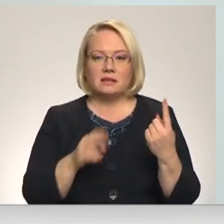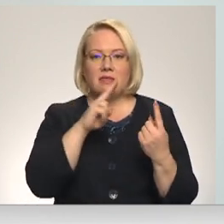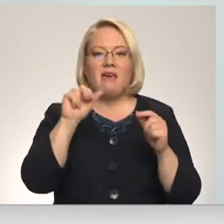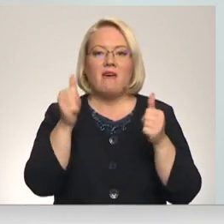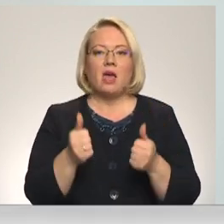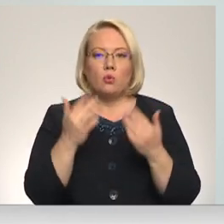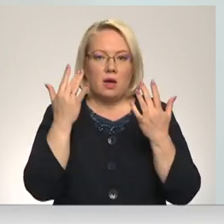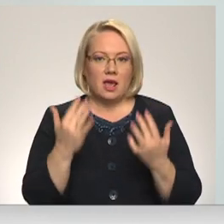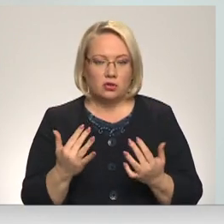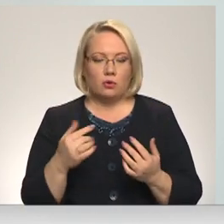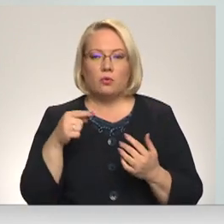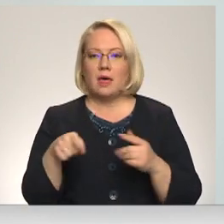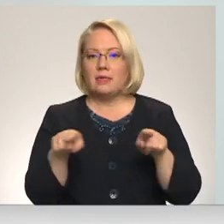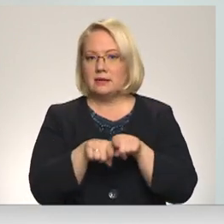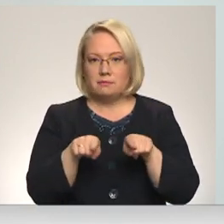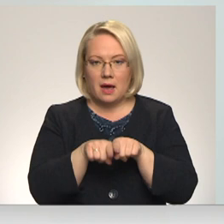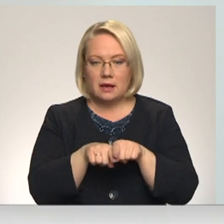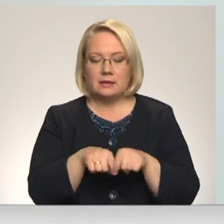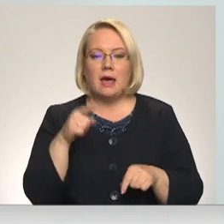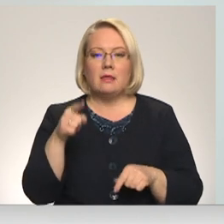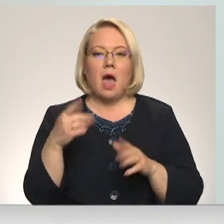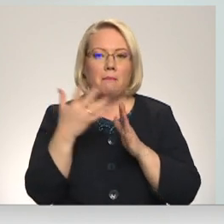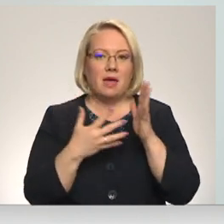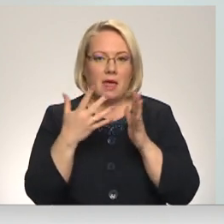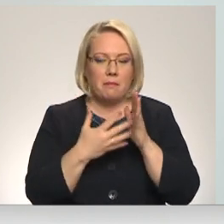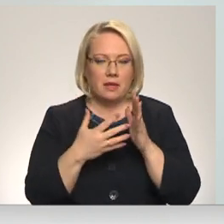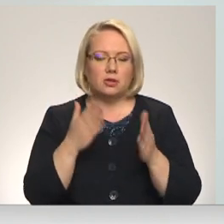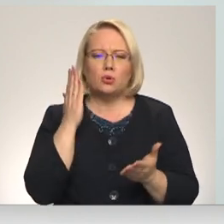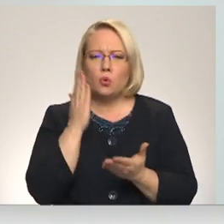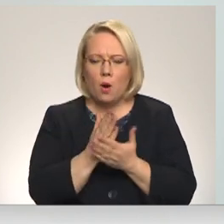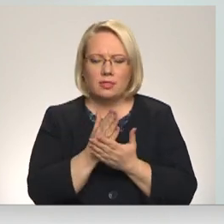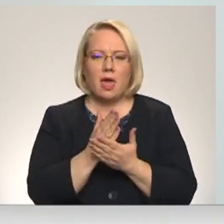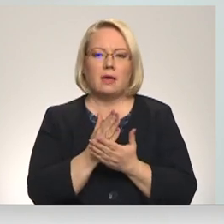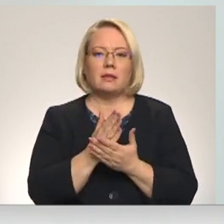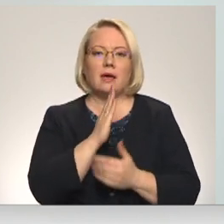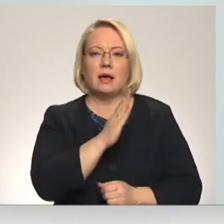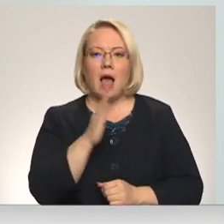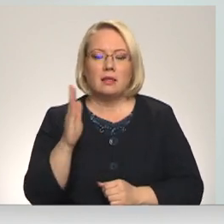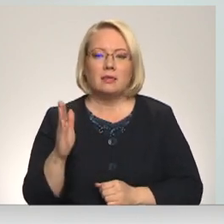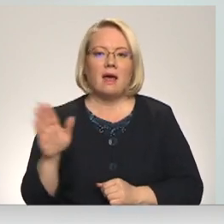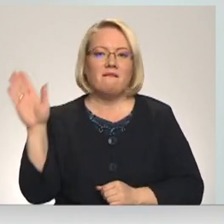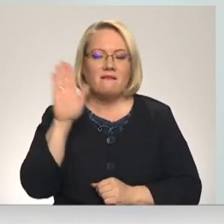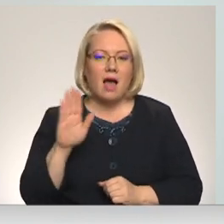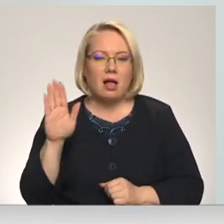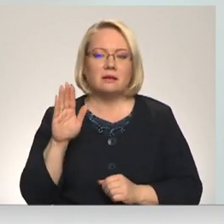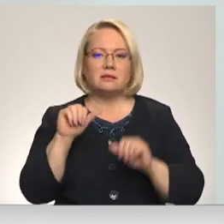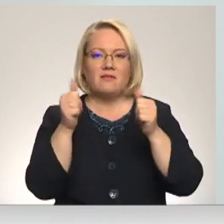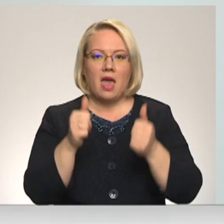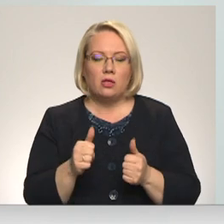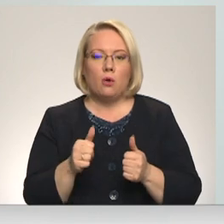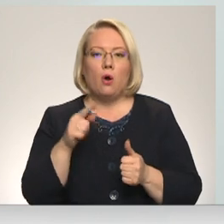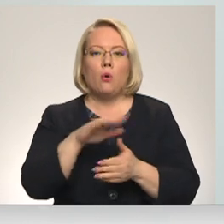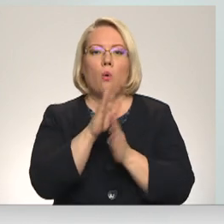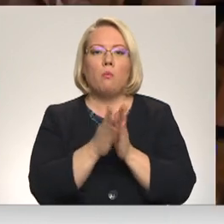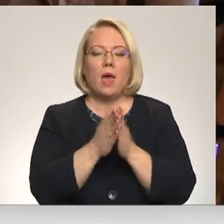rezultātu. Šeit ir tas pats, tāda tā matemātiski pavisam noteikti. Katra balss veido to